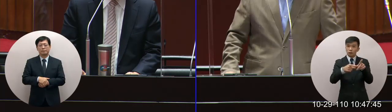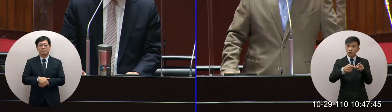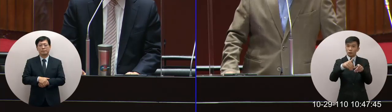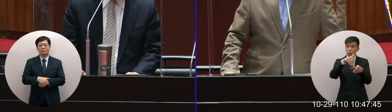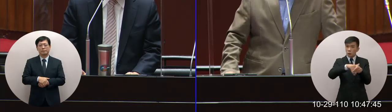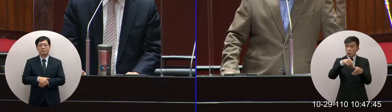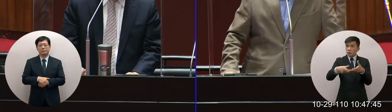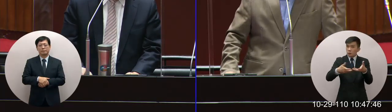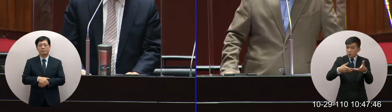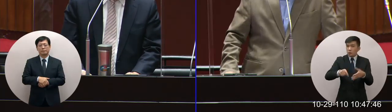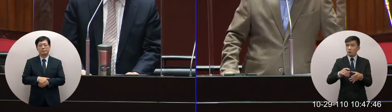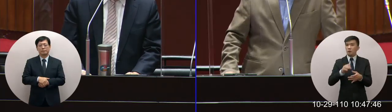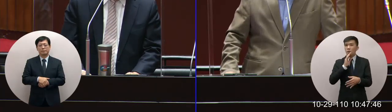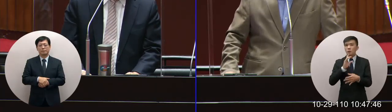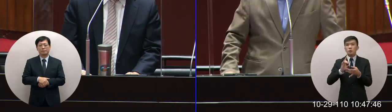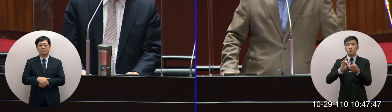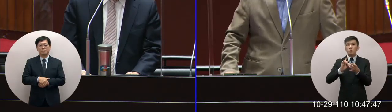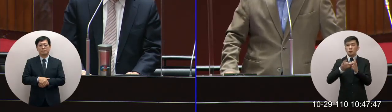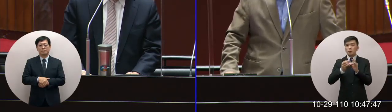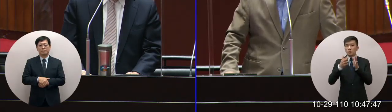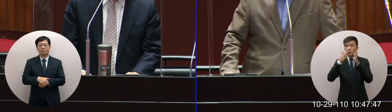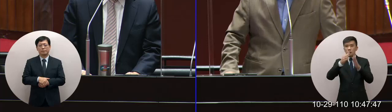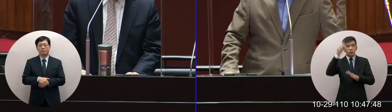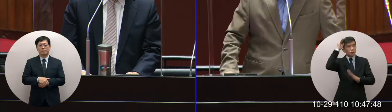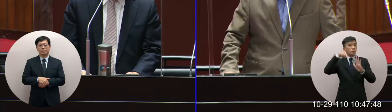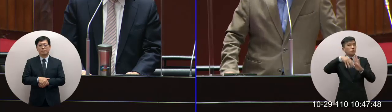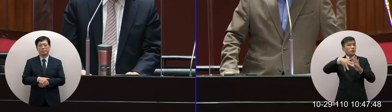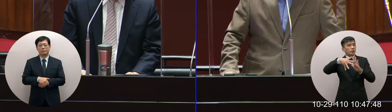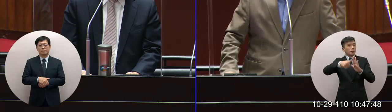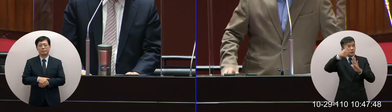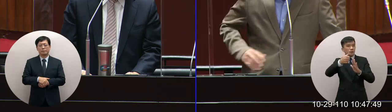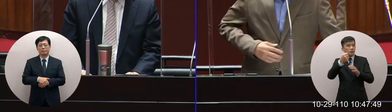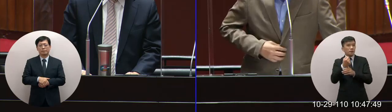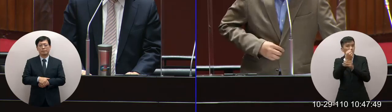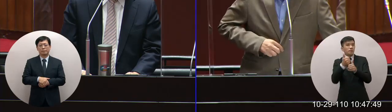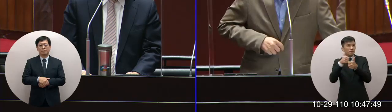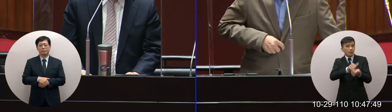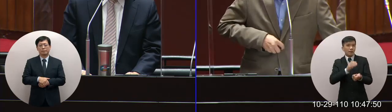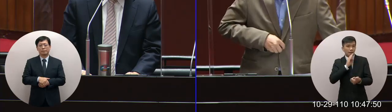就是倒閣公投我覺得他公共策要有什麼